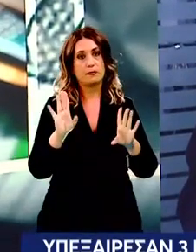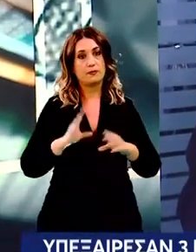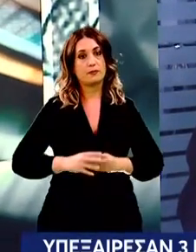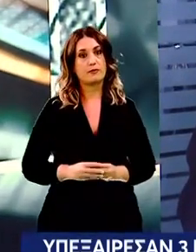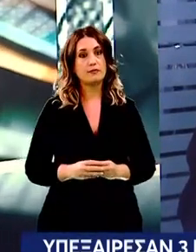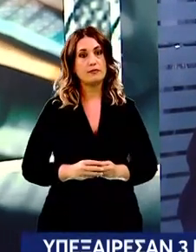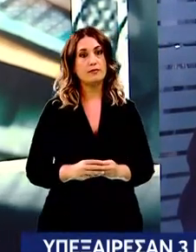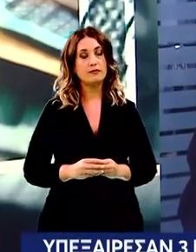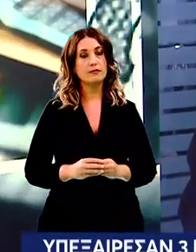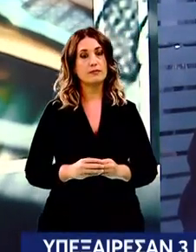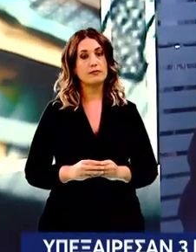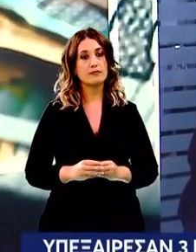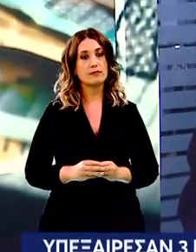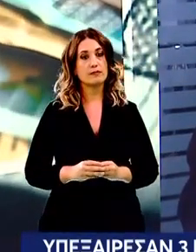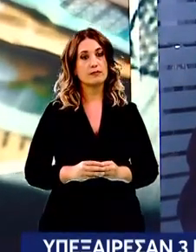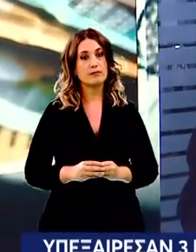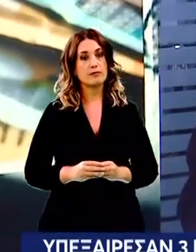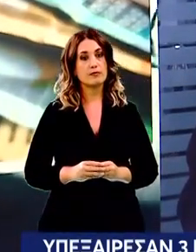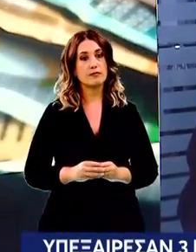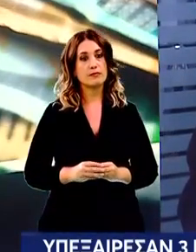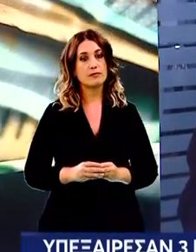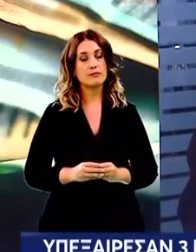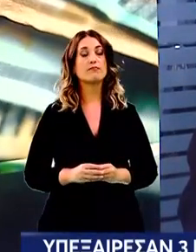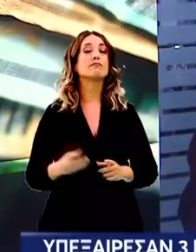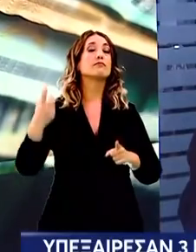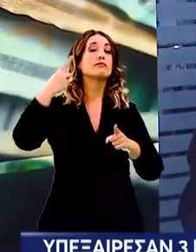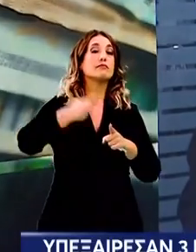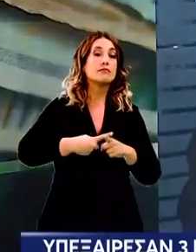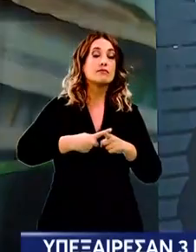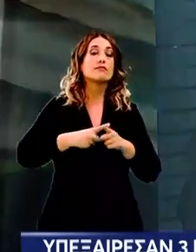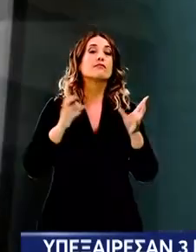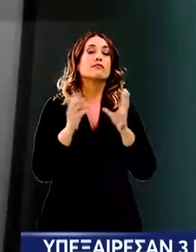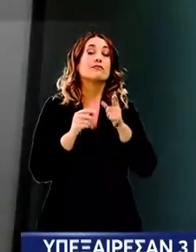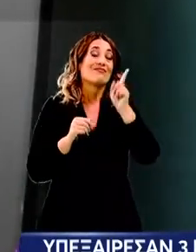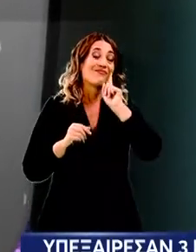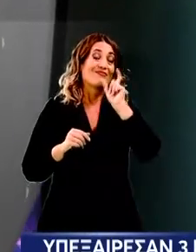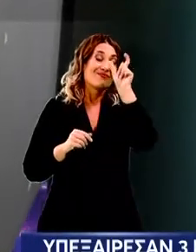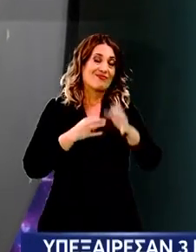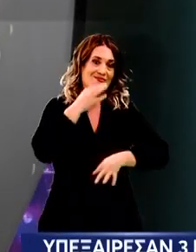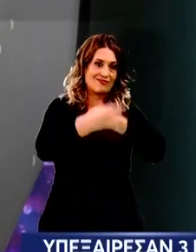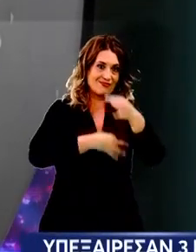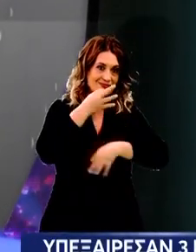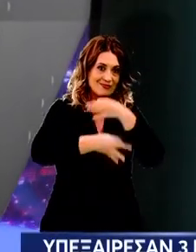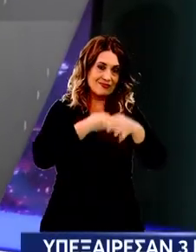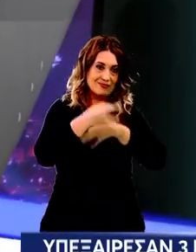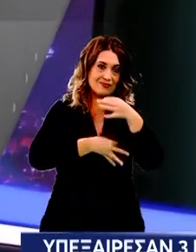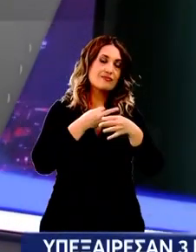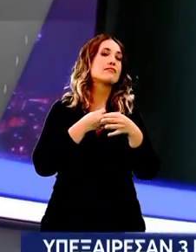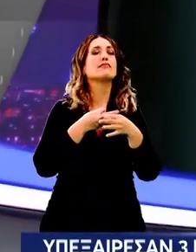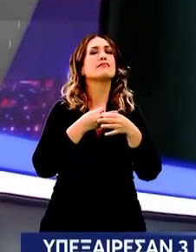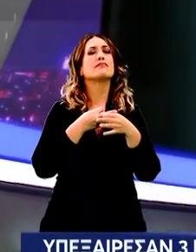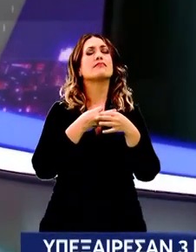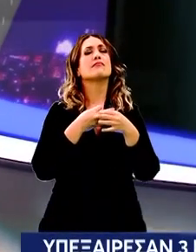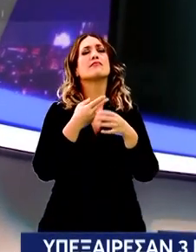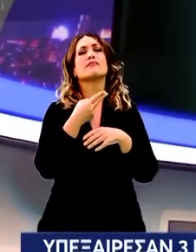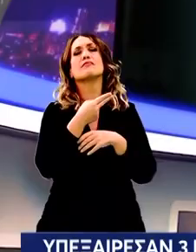και η Νίκο σχετίζεται και με δραστηριότητες που όταν ακούμε νυχτερινό μαγαζί και ακούμε νύχτα